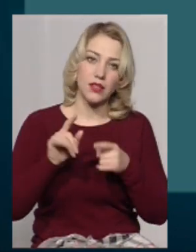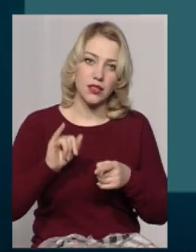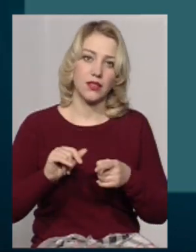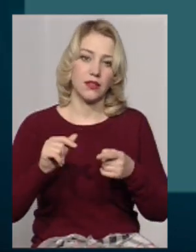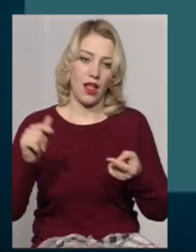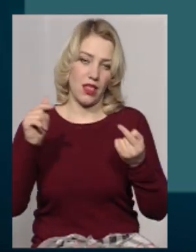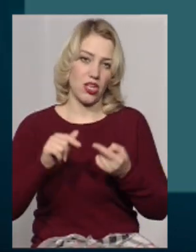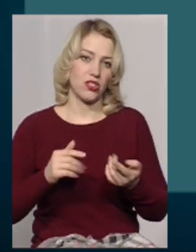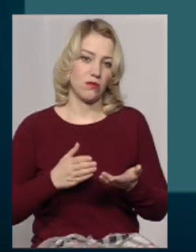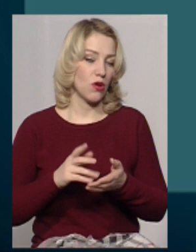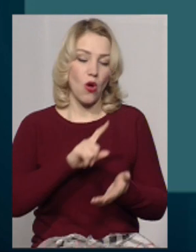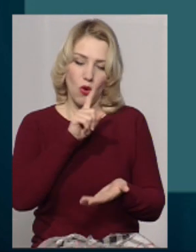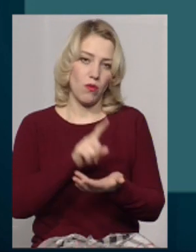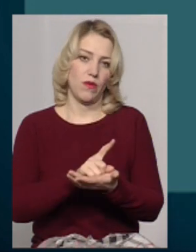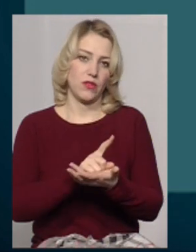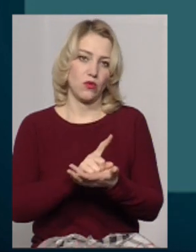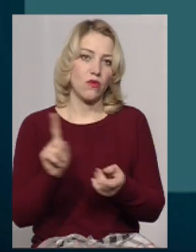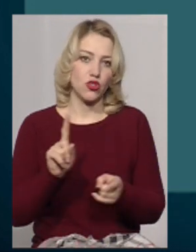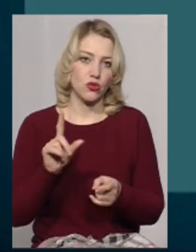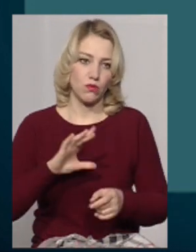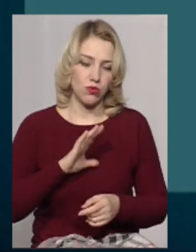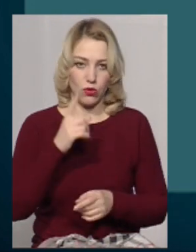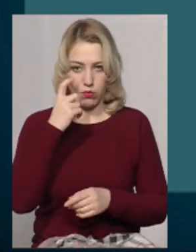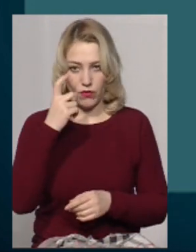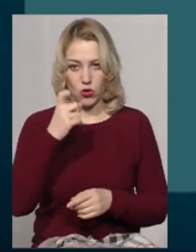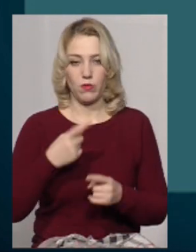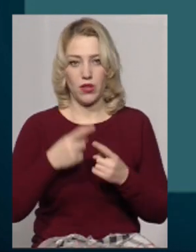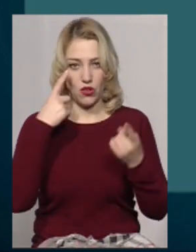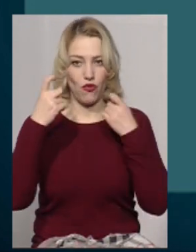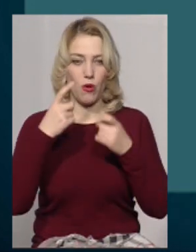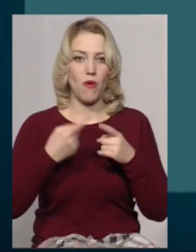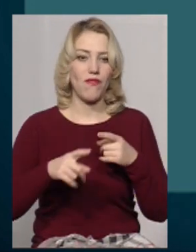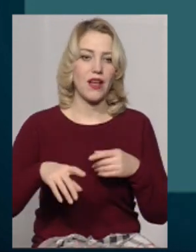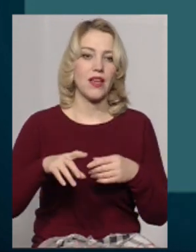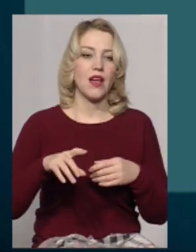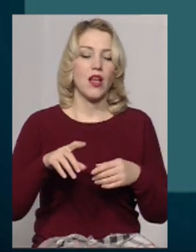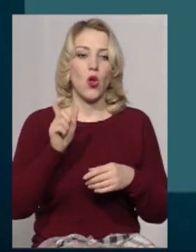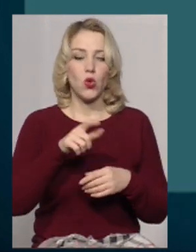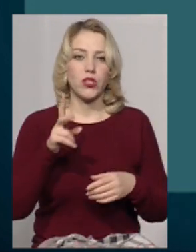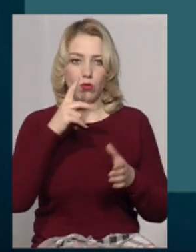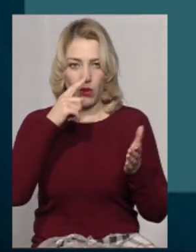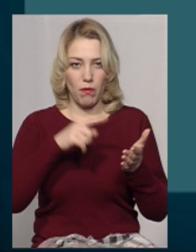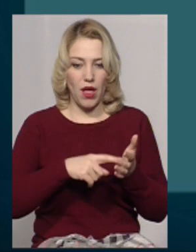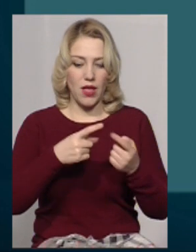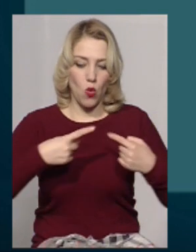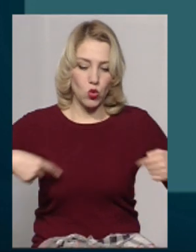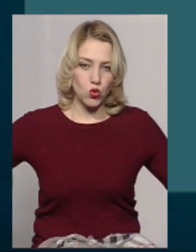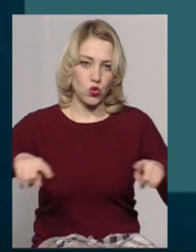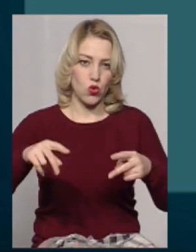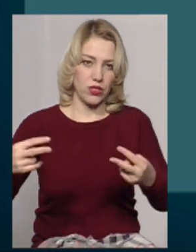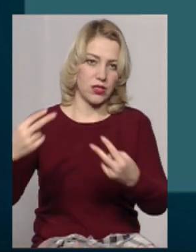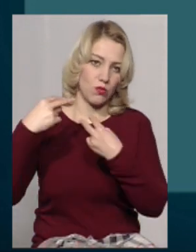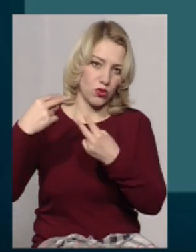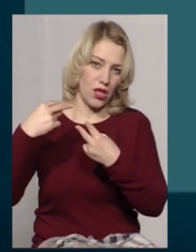чином. Тобто, обов'язково, щоб було повідомлення інформування осіб, що вони потрапили в зоні здійснення відеоспостереження і не